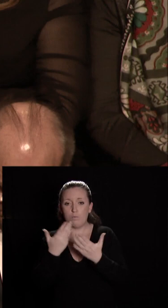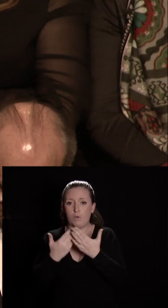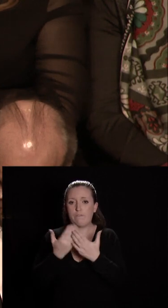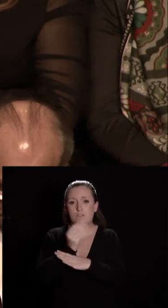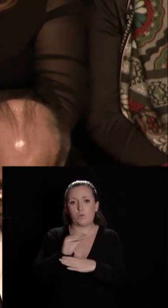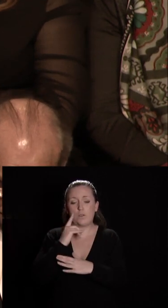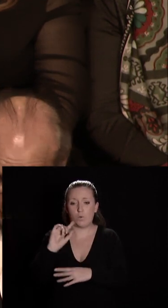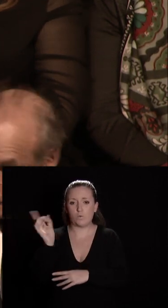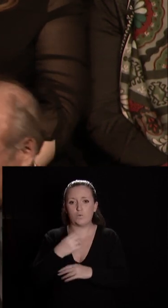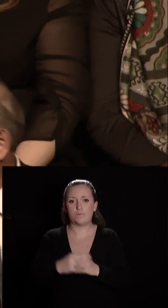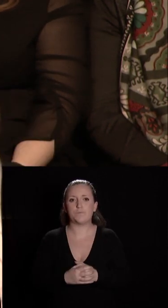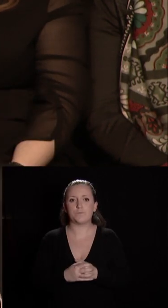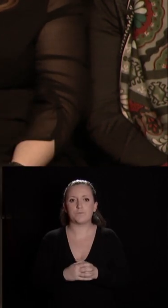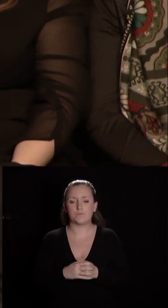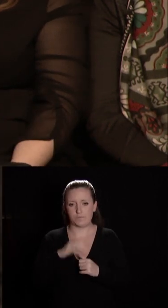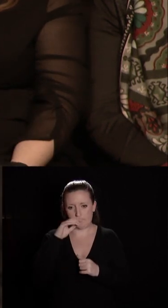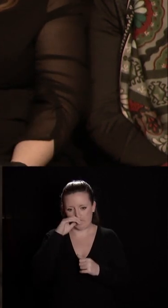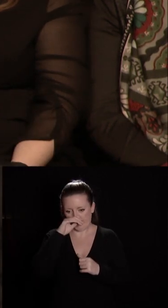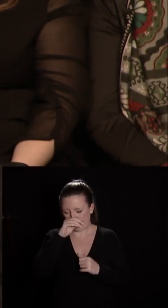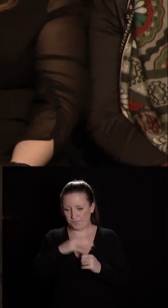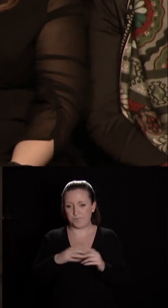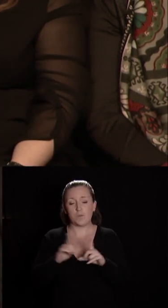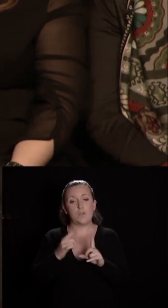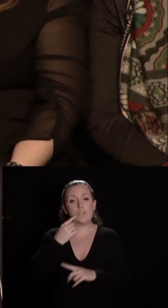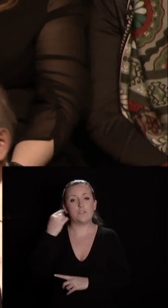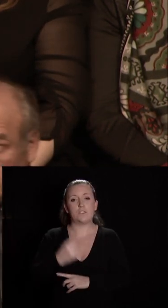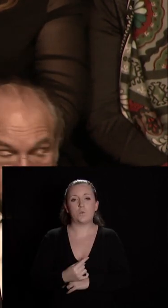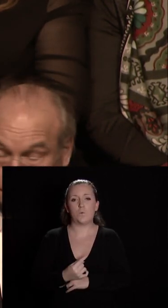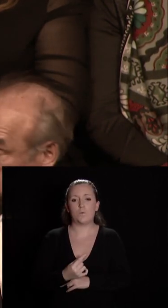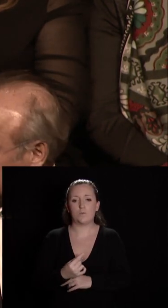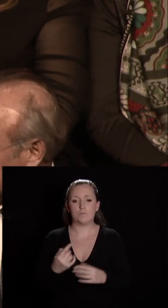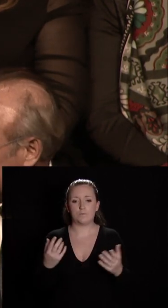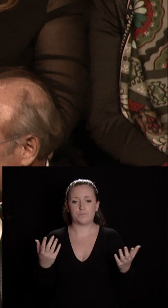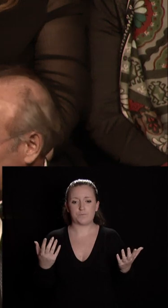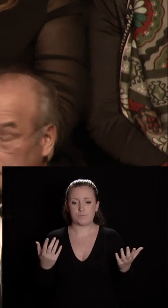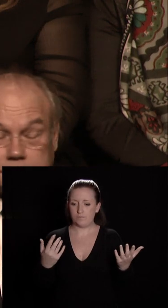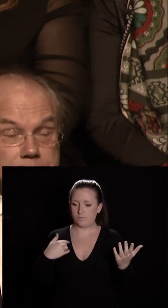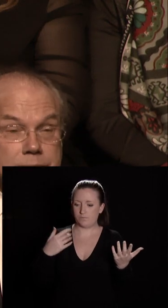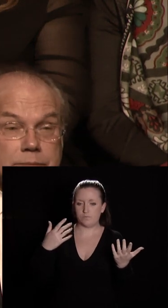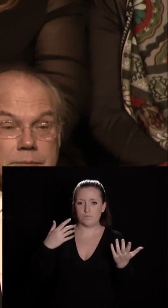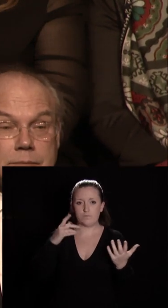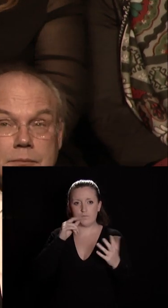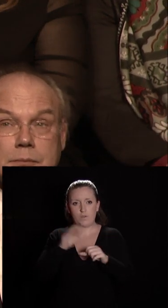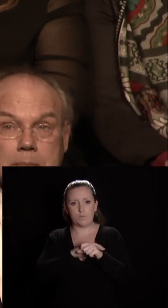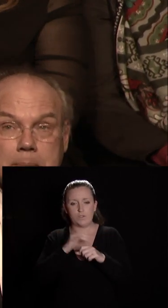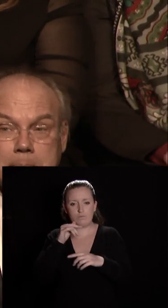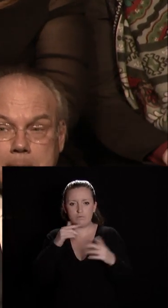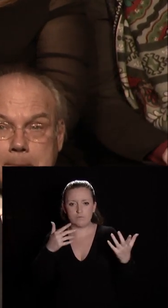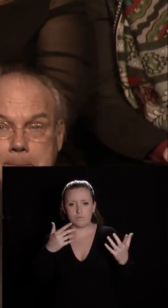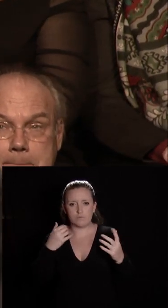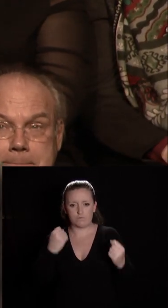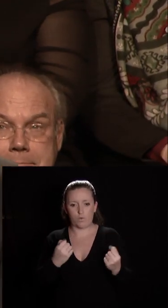la lutte contre toute forme de discrimination est une volonté politique forte et ambitieuse la ville